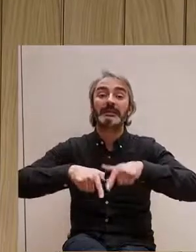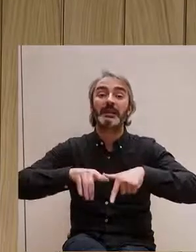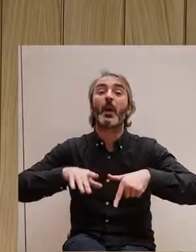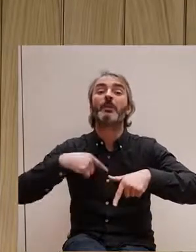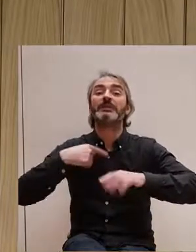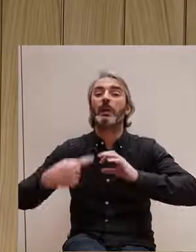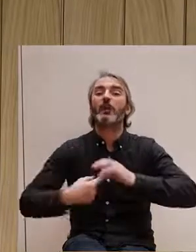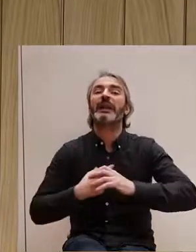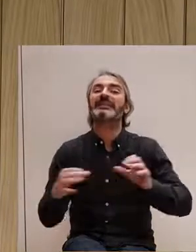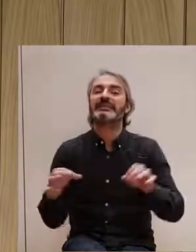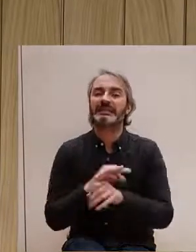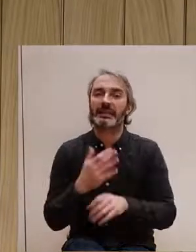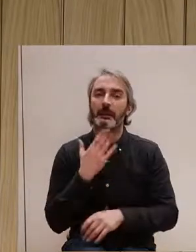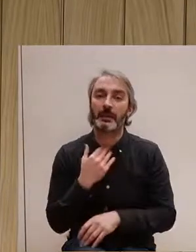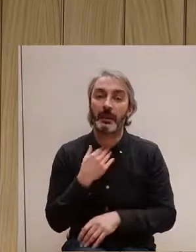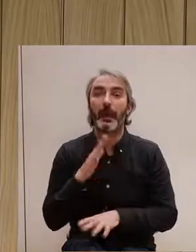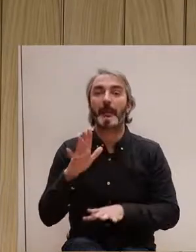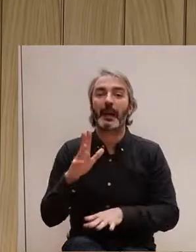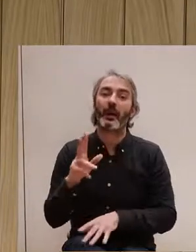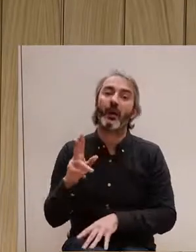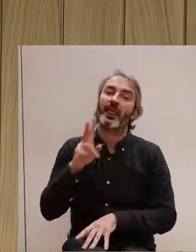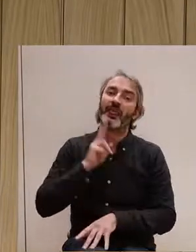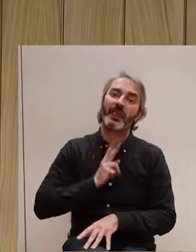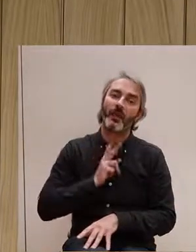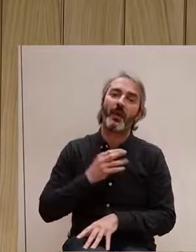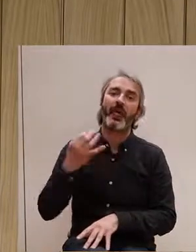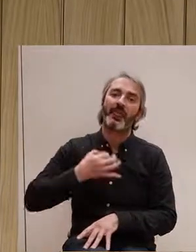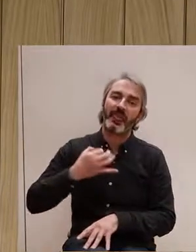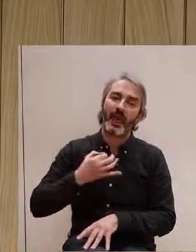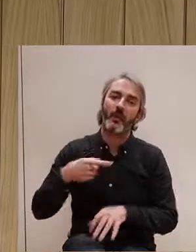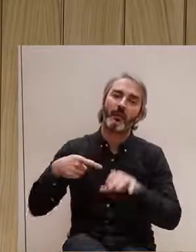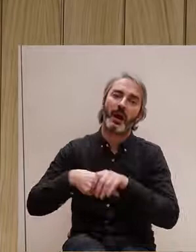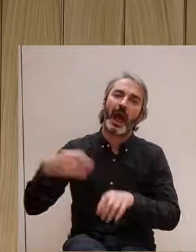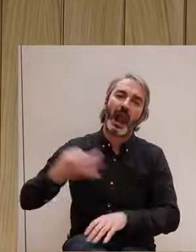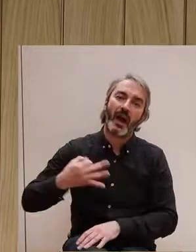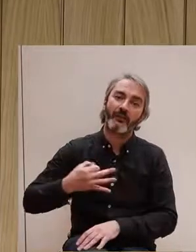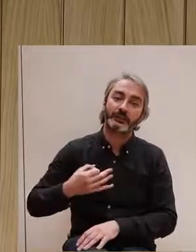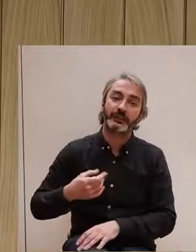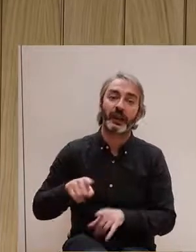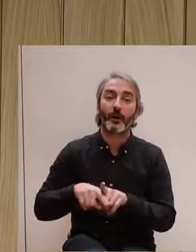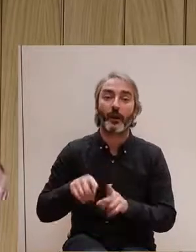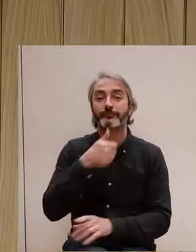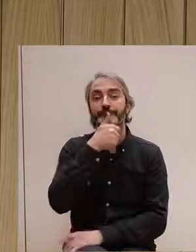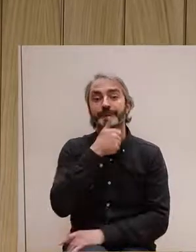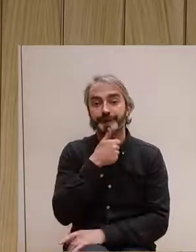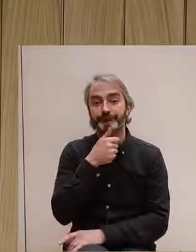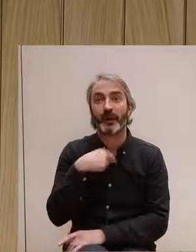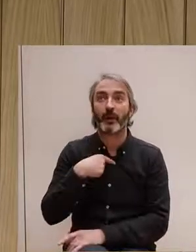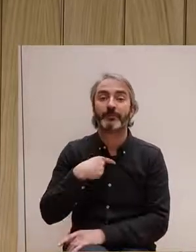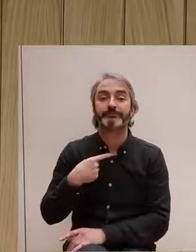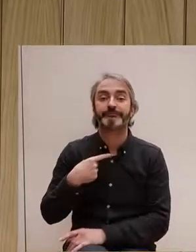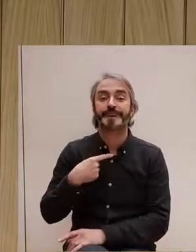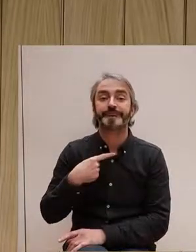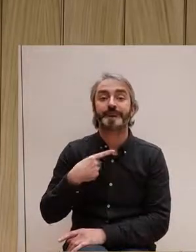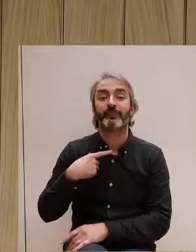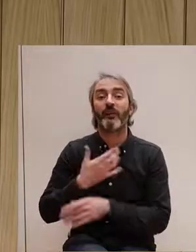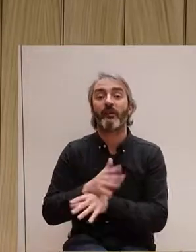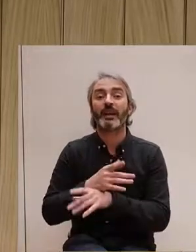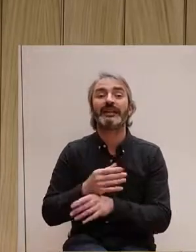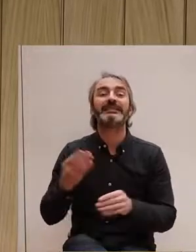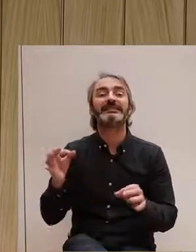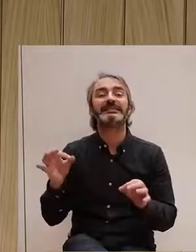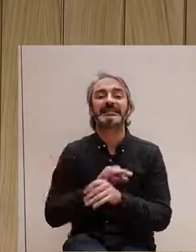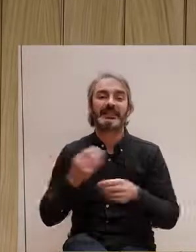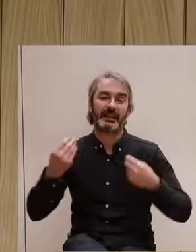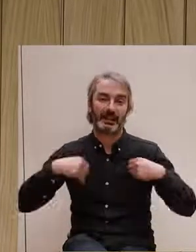d'una penetració, no? Però que, com que els han dit que follar vol dir fer una penetració, doncs que l'estiguin fent sense estar gaudint-la,